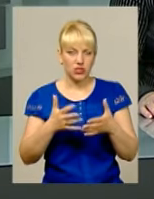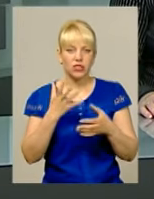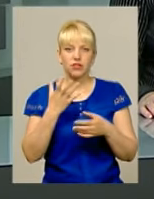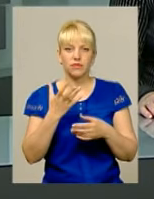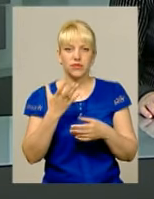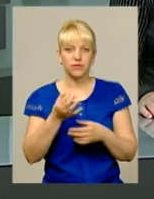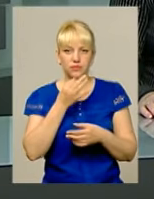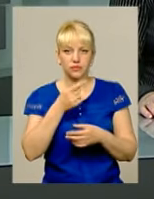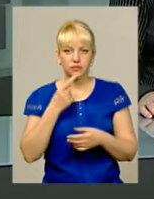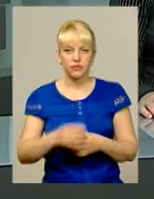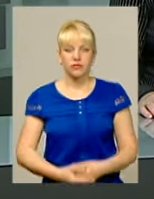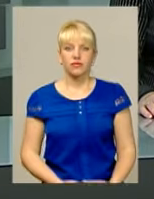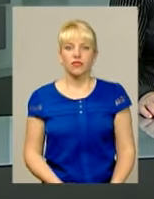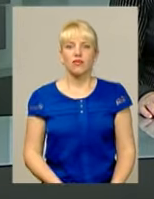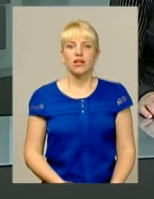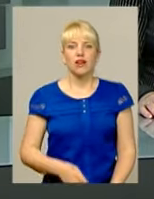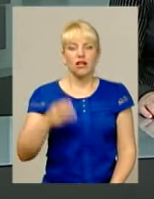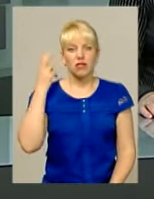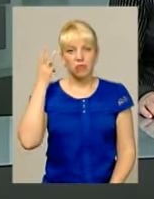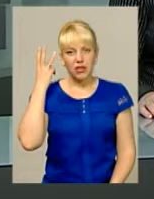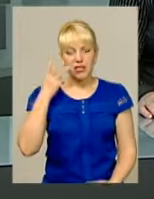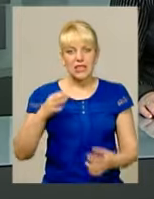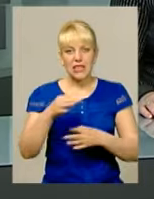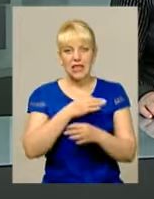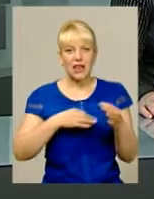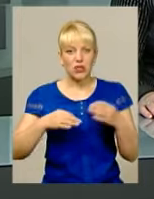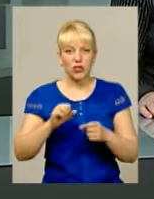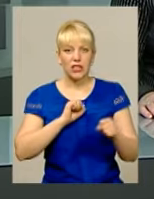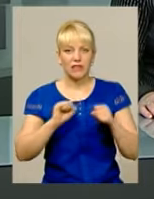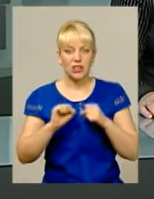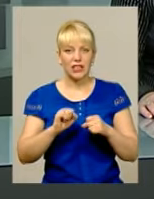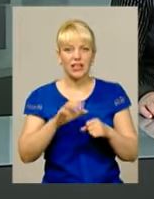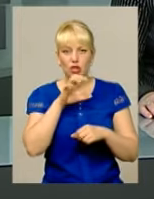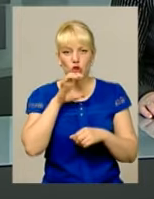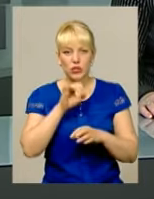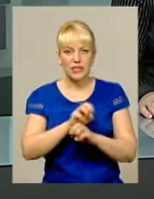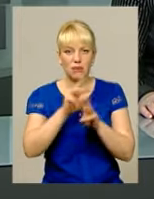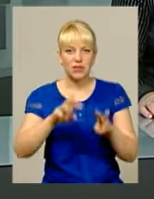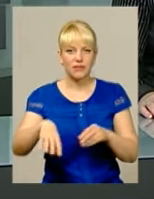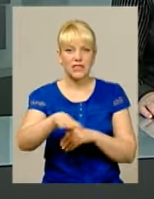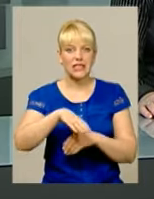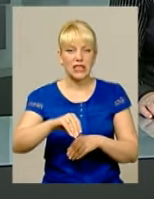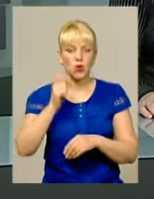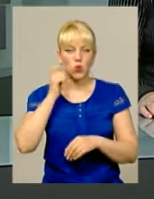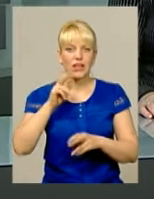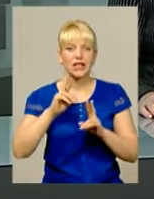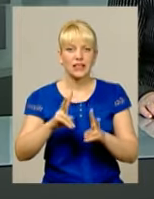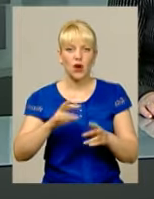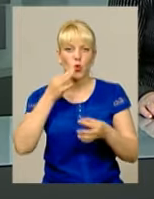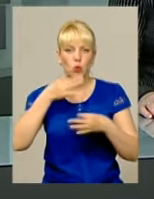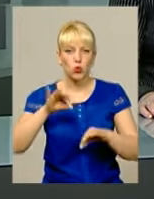У Хмельницькому радилися керівники відділів кінологічного забезпечення з усієї України про те, як